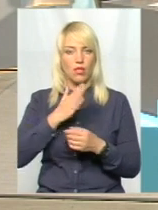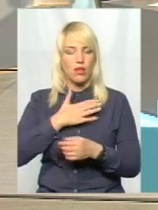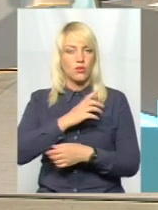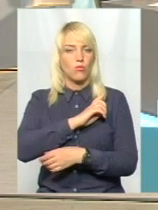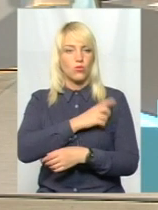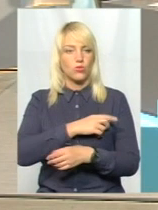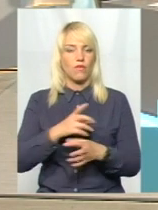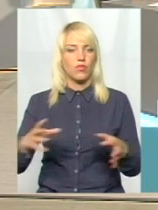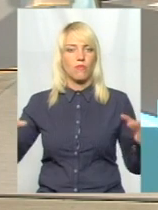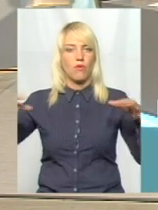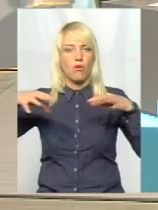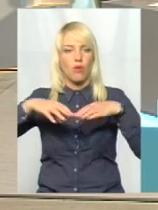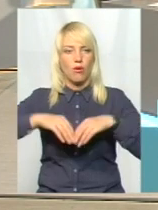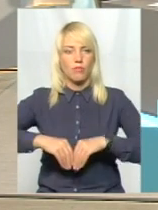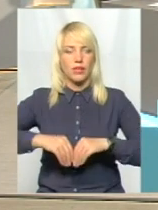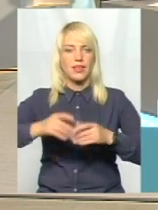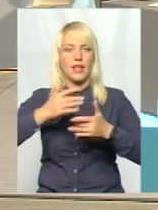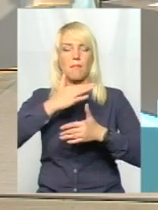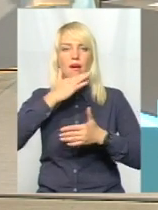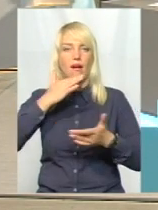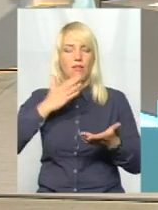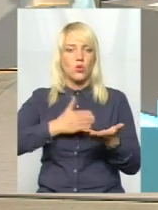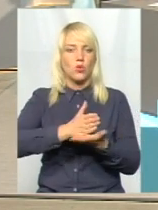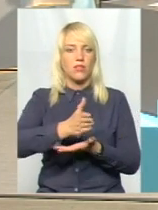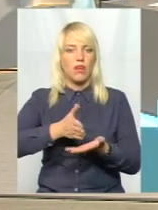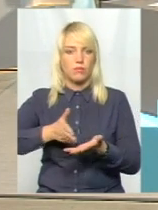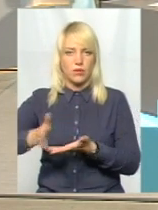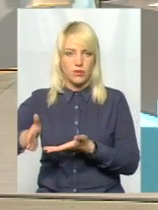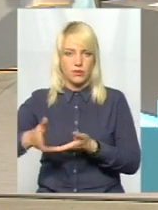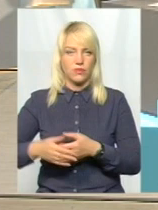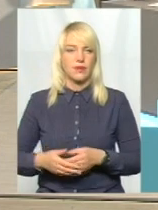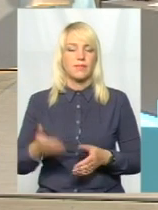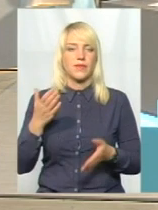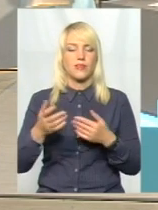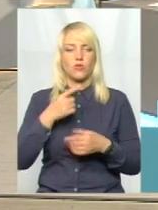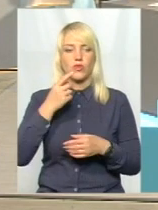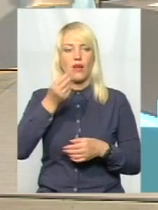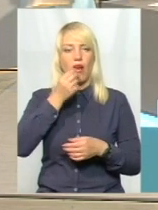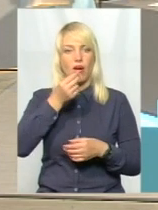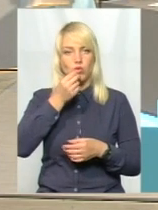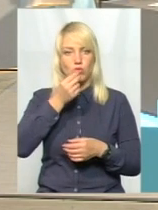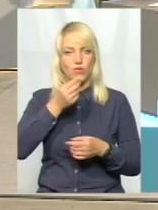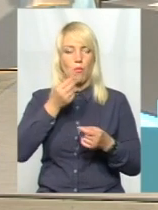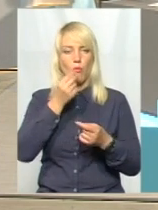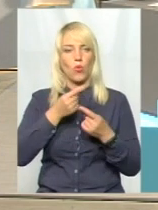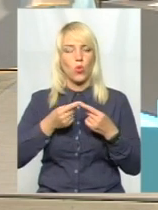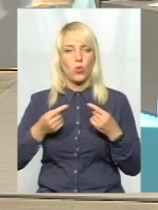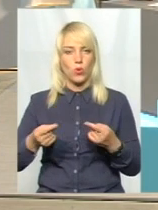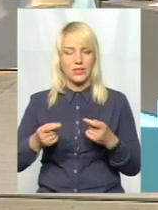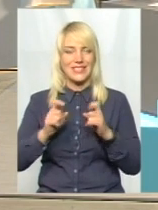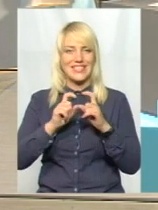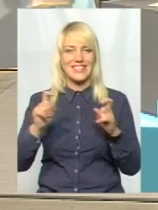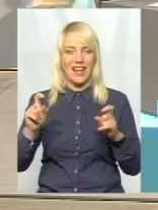вона об'єднує велику кількість напрямків. А якщо брати саме харчові продукти, заклади харчування,